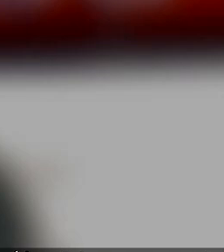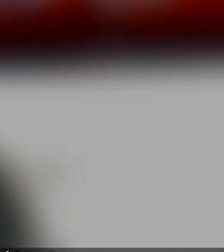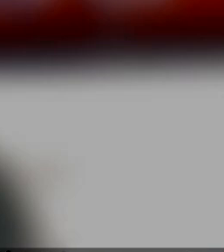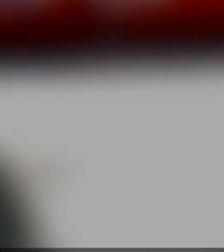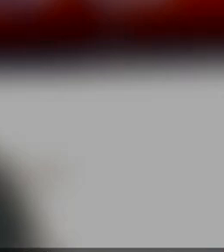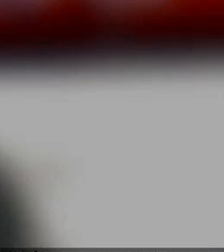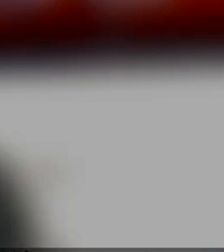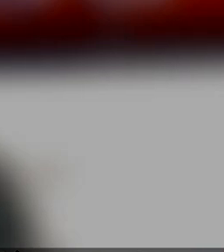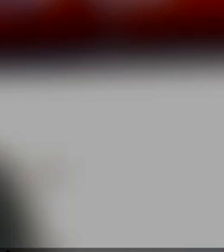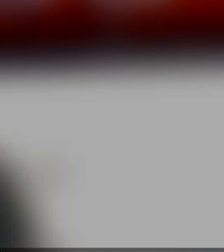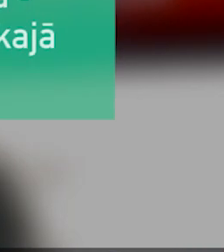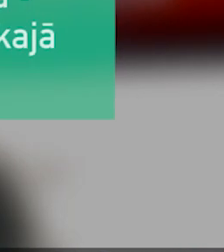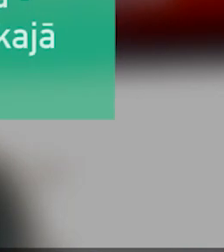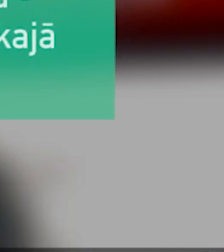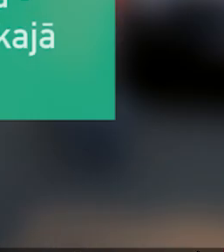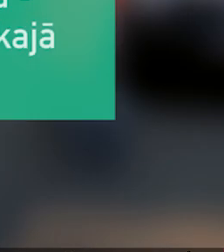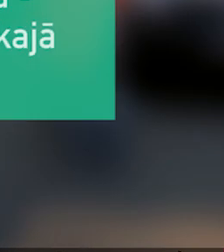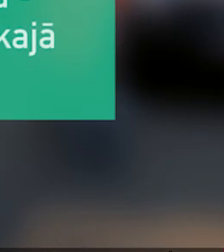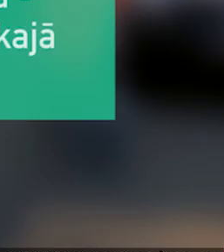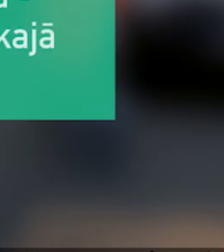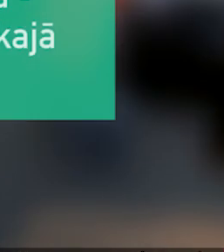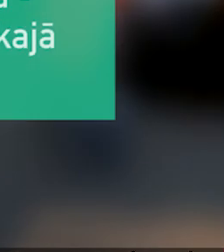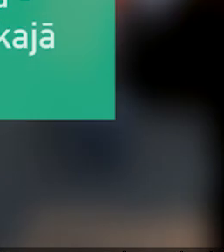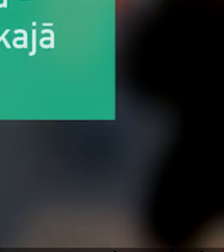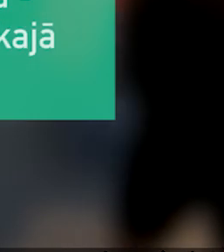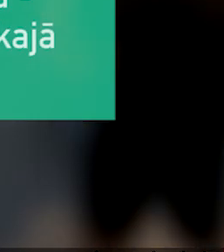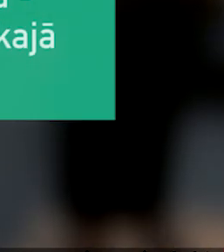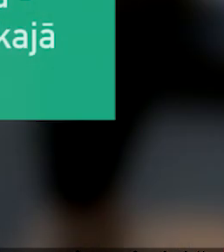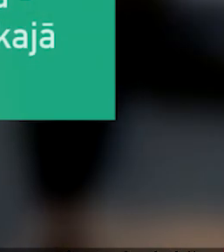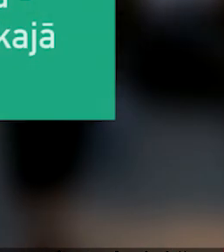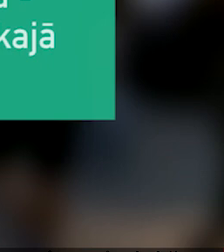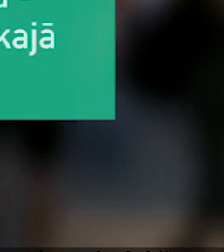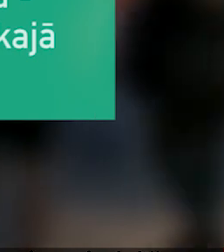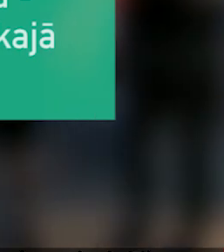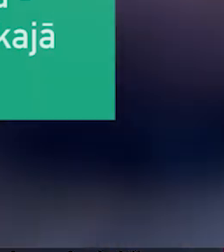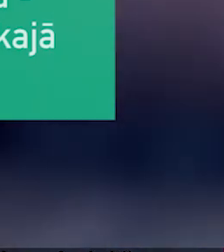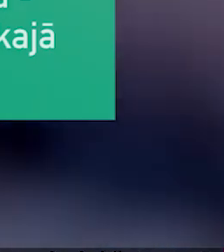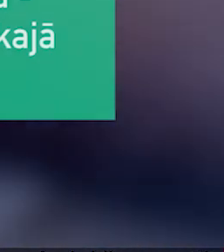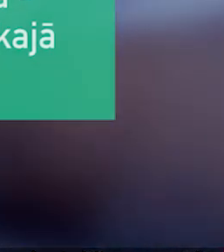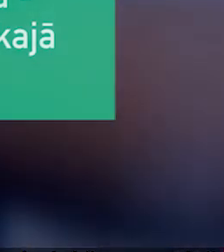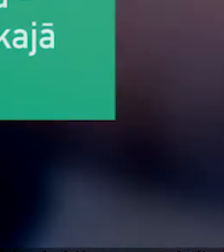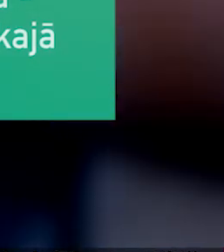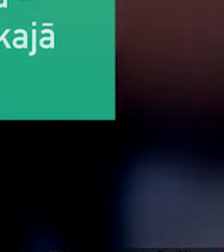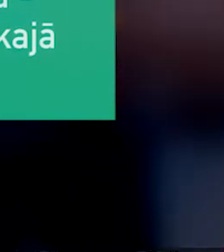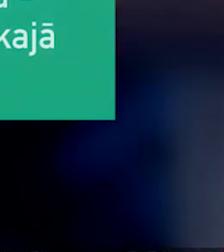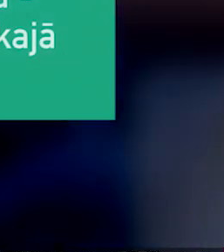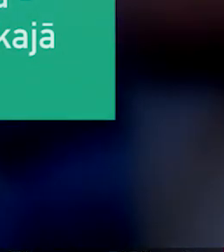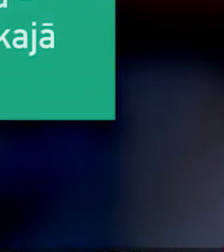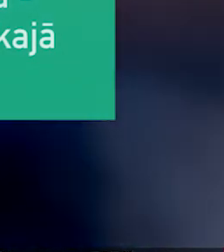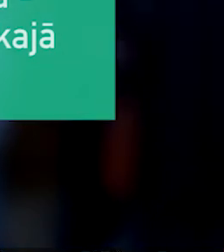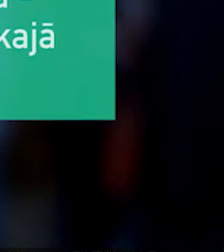1953. gadam bija neatkarīga, tagad tā vairs nebūs, taču jautājums par vizuālo identitāti.